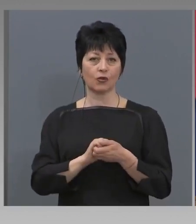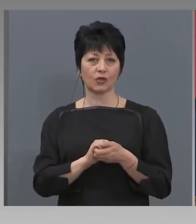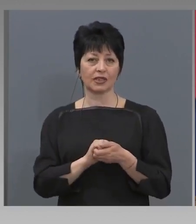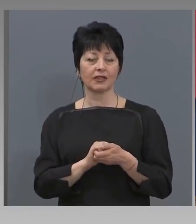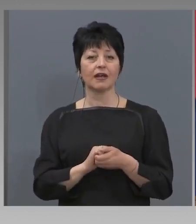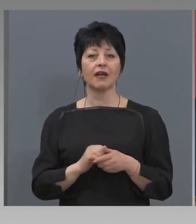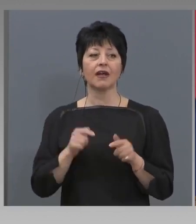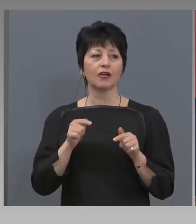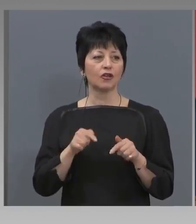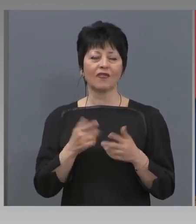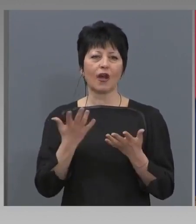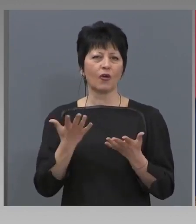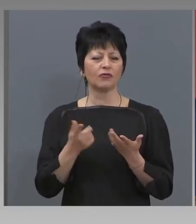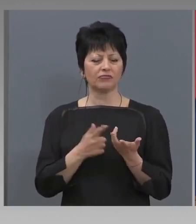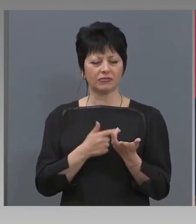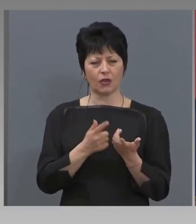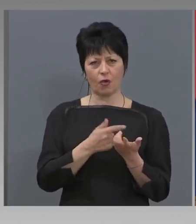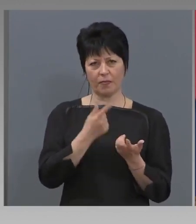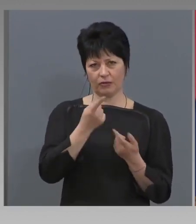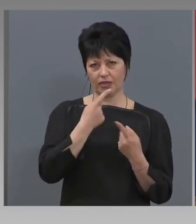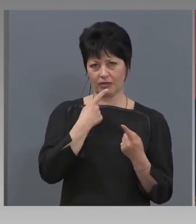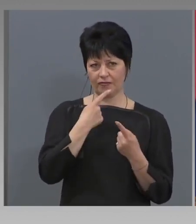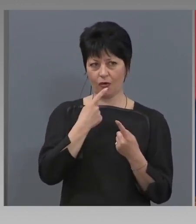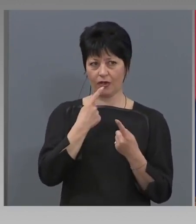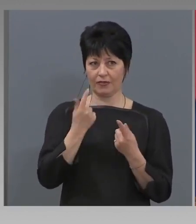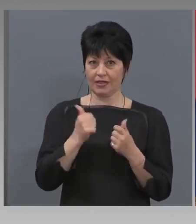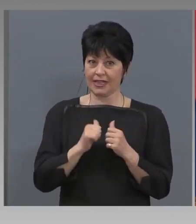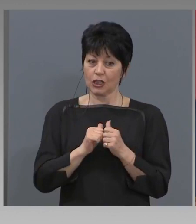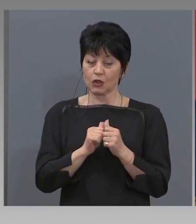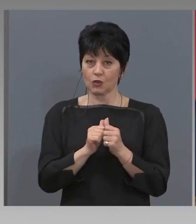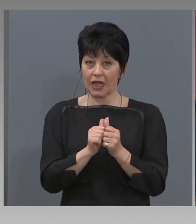това, което много пъти сме говорили за солидарност,